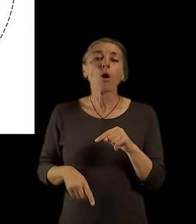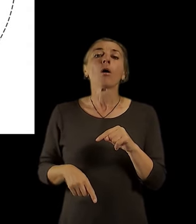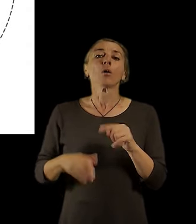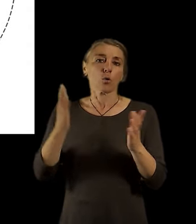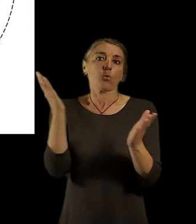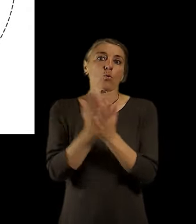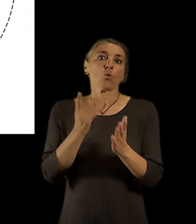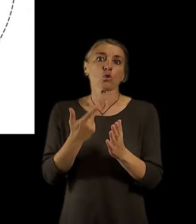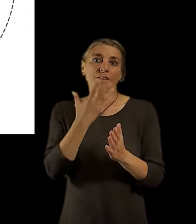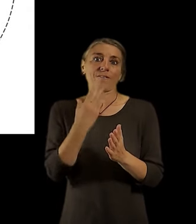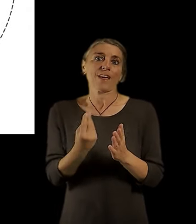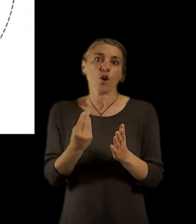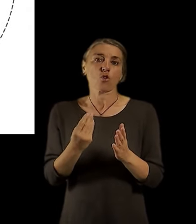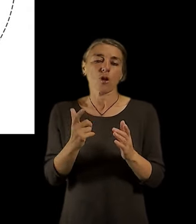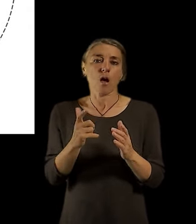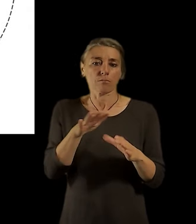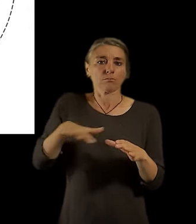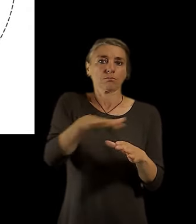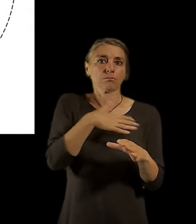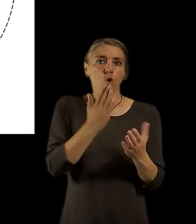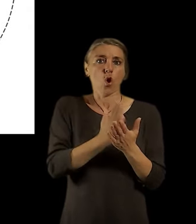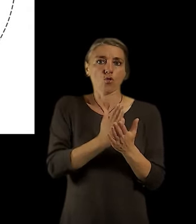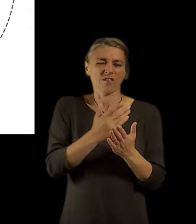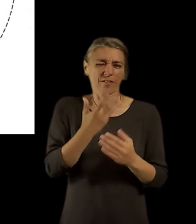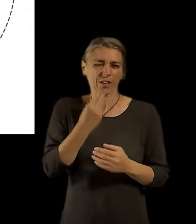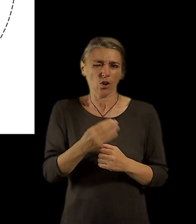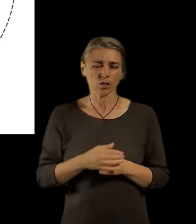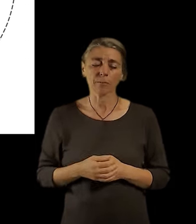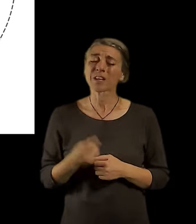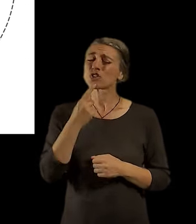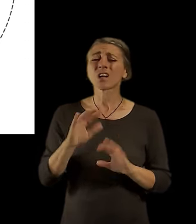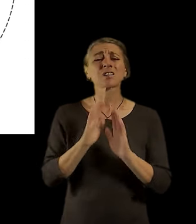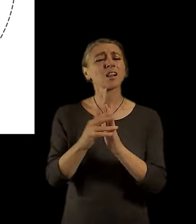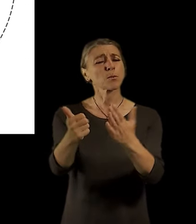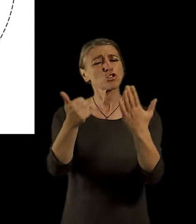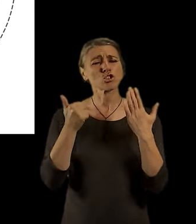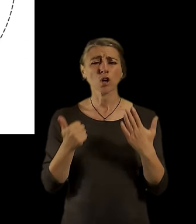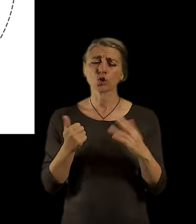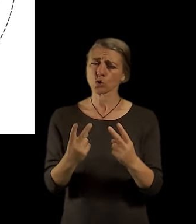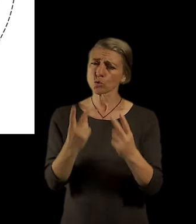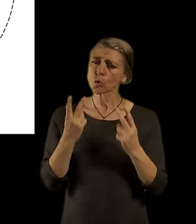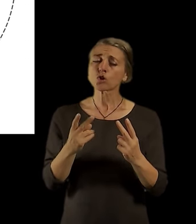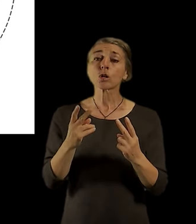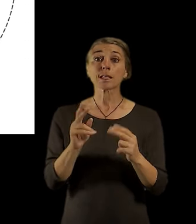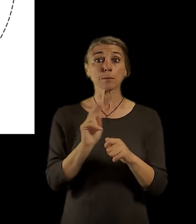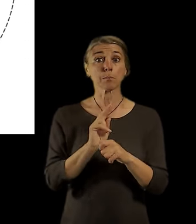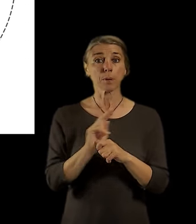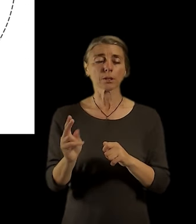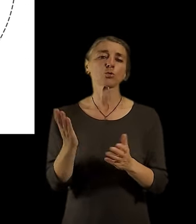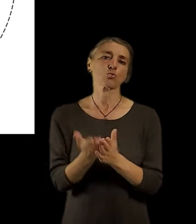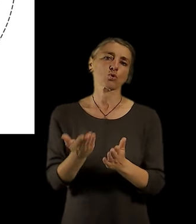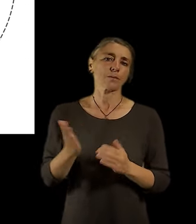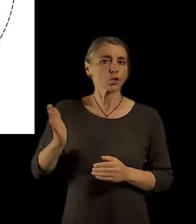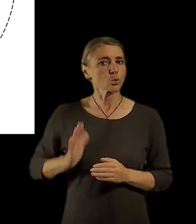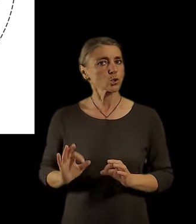Carlos Moreno říká, že nějakých šest základních potřeb, které potřebujeme mít zajištěné, aby jsme mohli vést dobrý, slušný